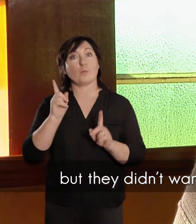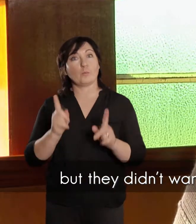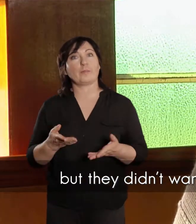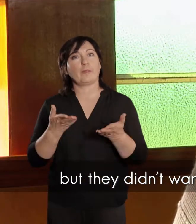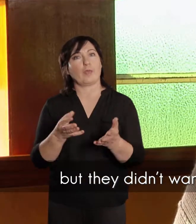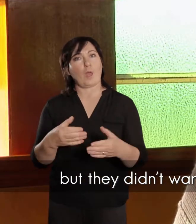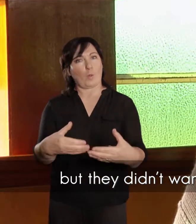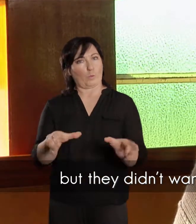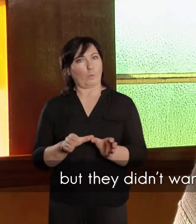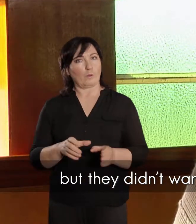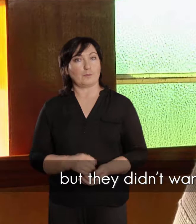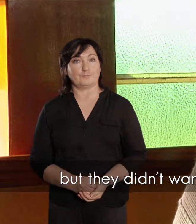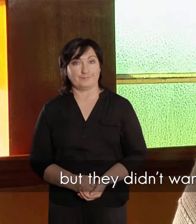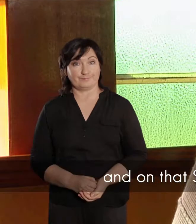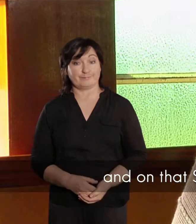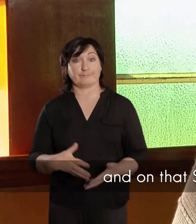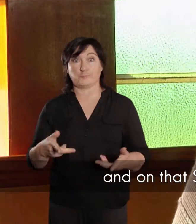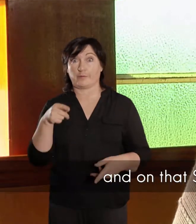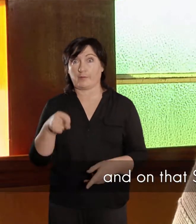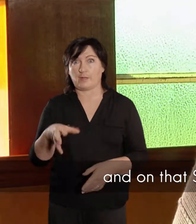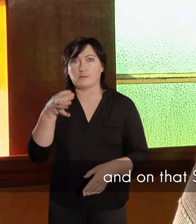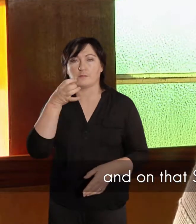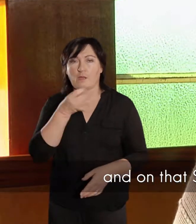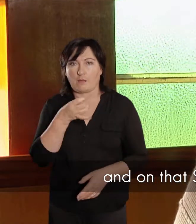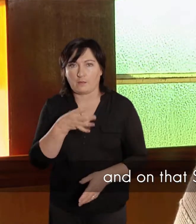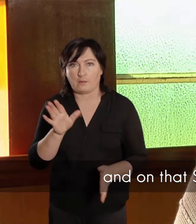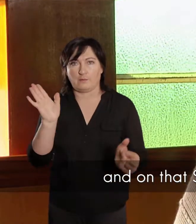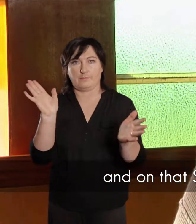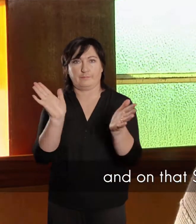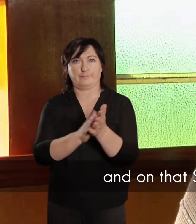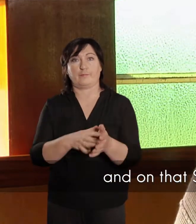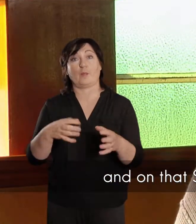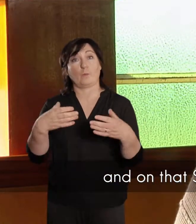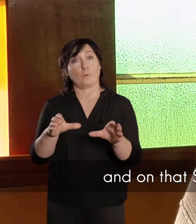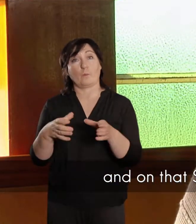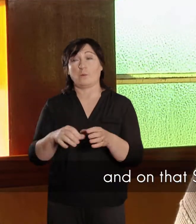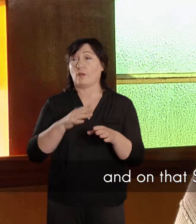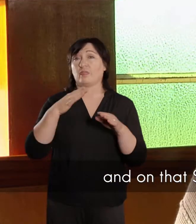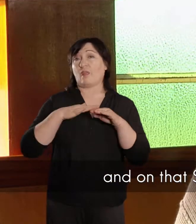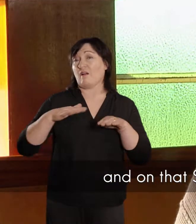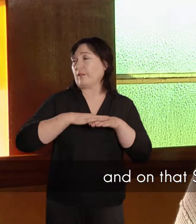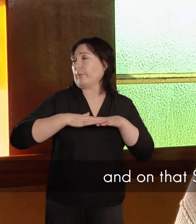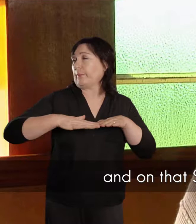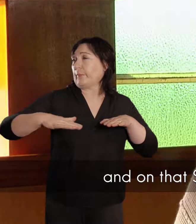amal moet koek gee. En die sat terug, toes daar koek vir Afrika.